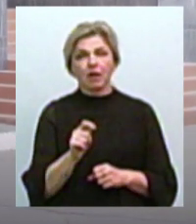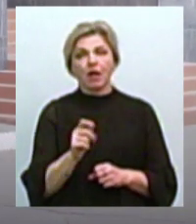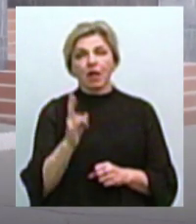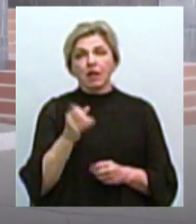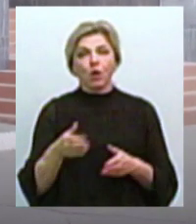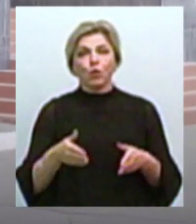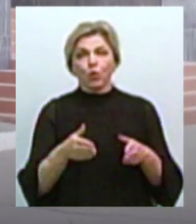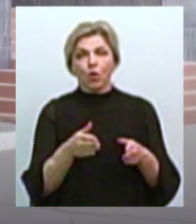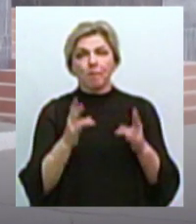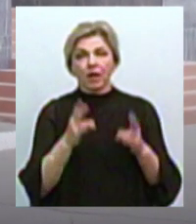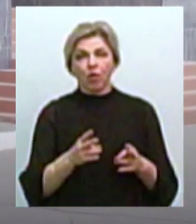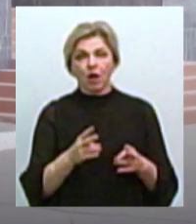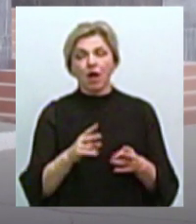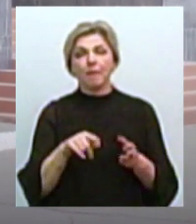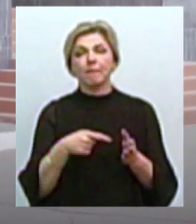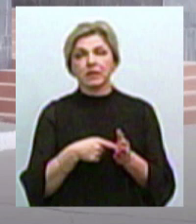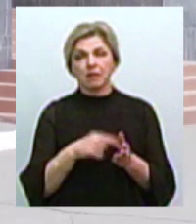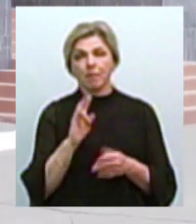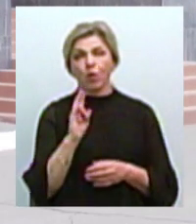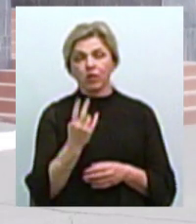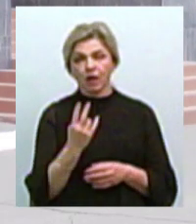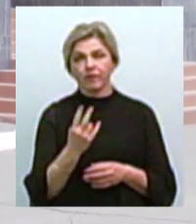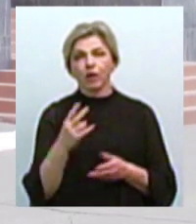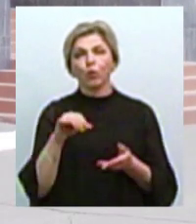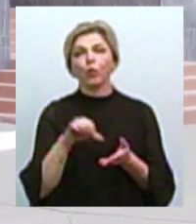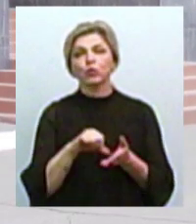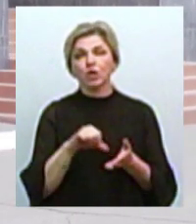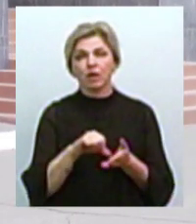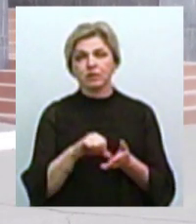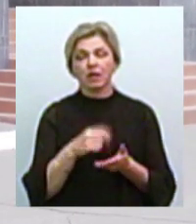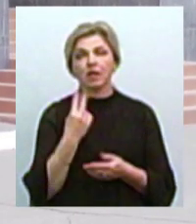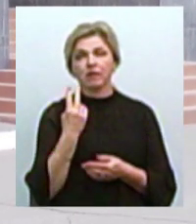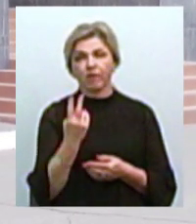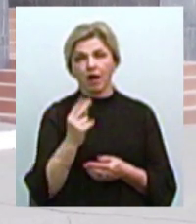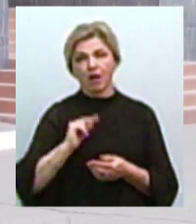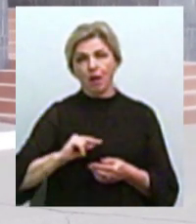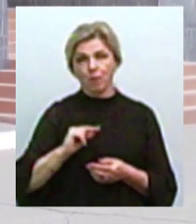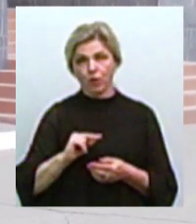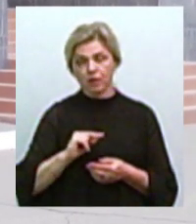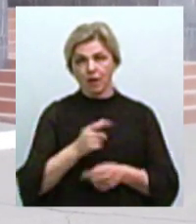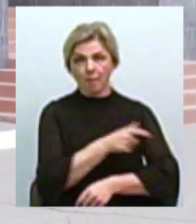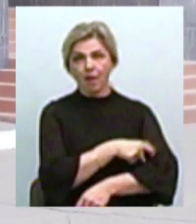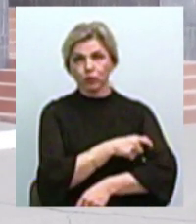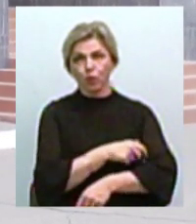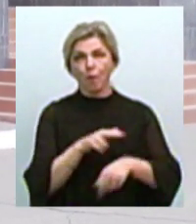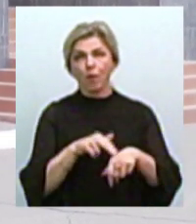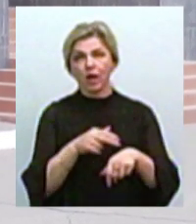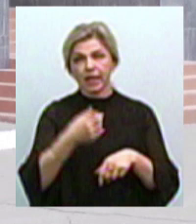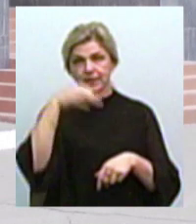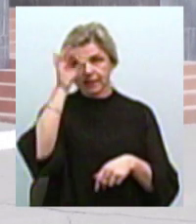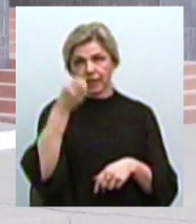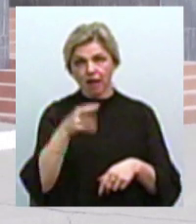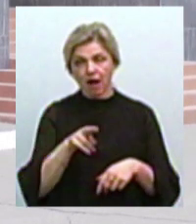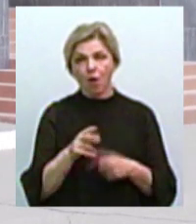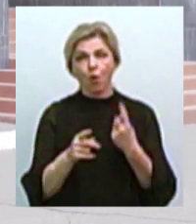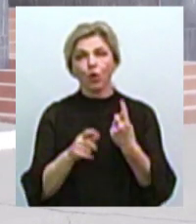транспортна провода в місті Миколаїві за участю двох співробітників патрульної поліції, один із